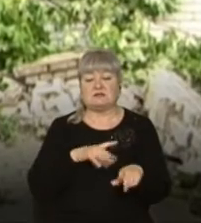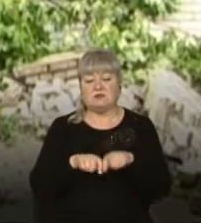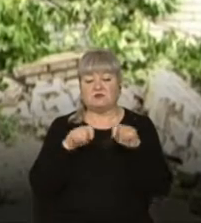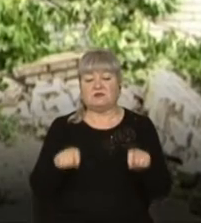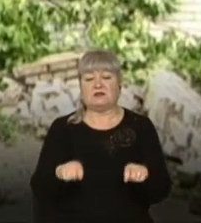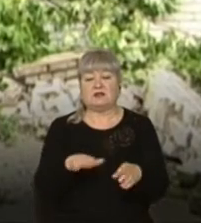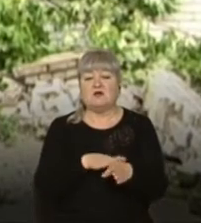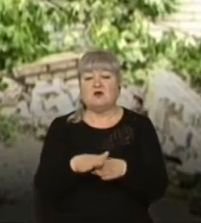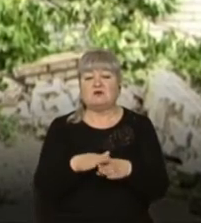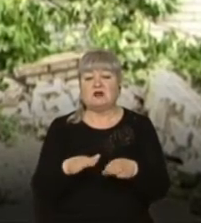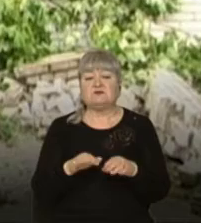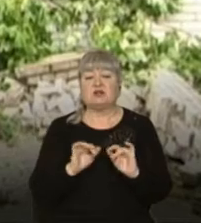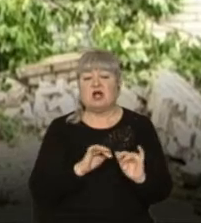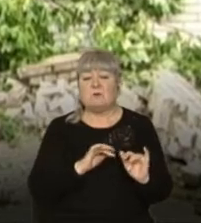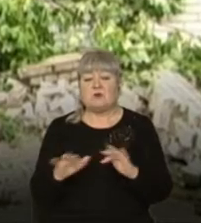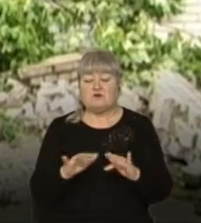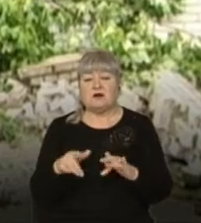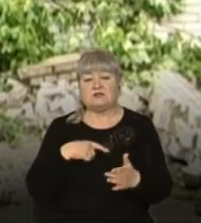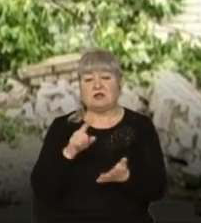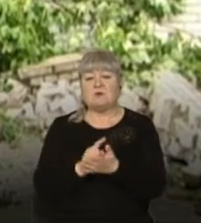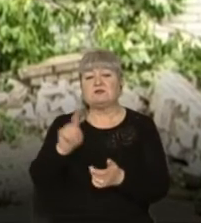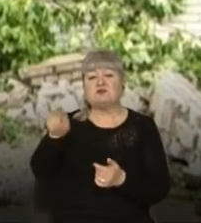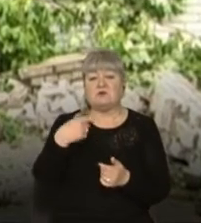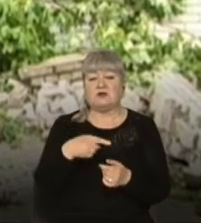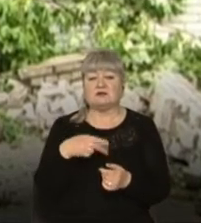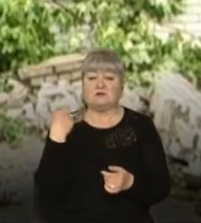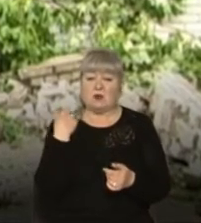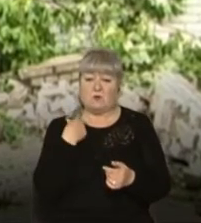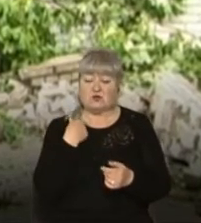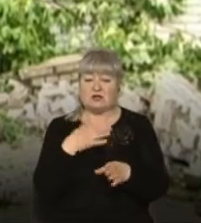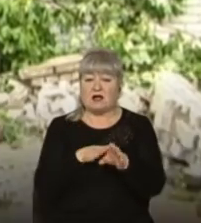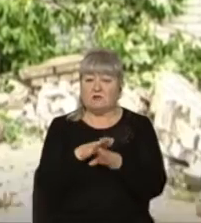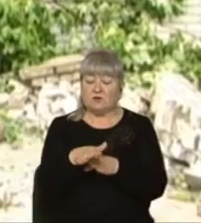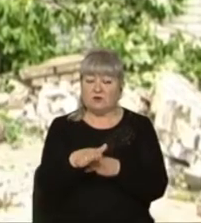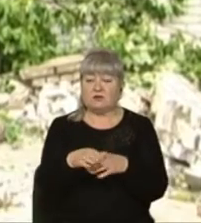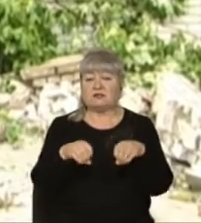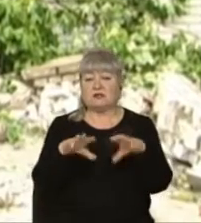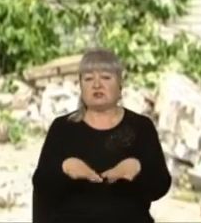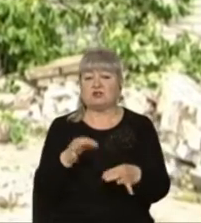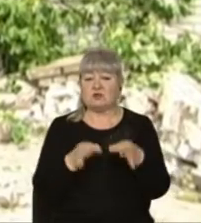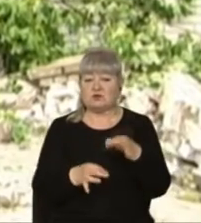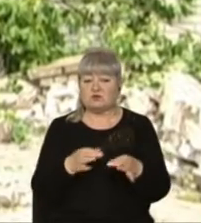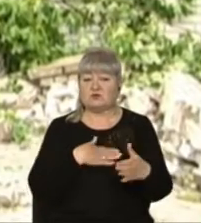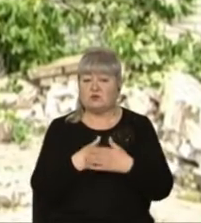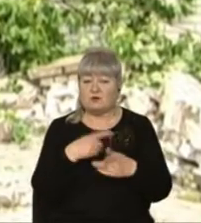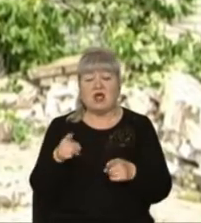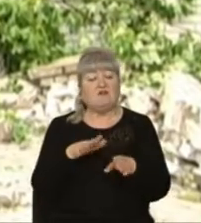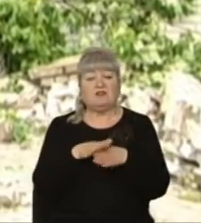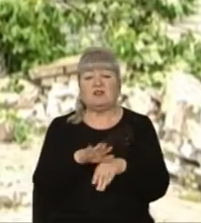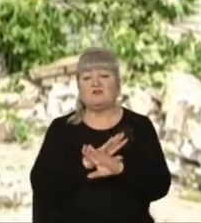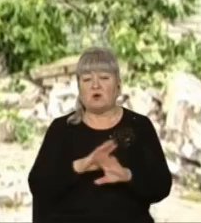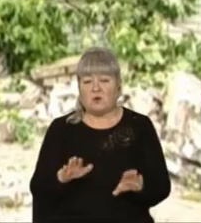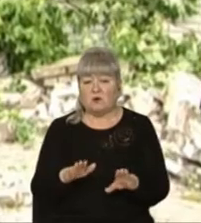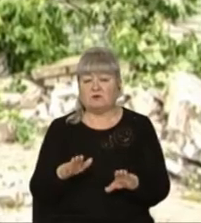провадження, ми зобов'язували боржника виконати рішення суду в добровільному порядку, він його не виконував.